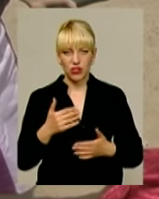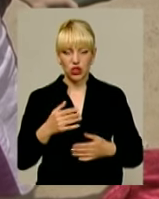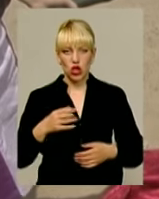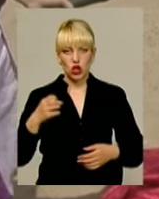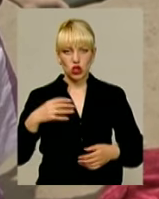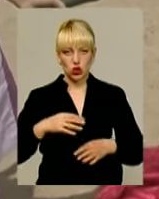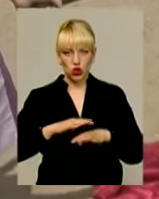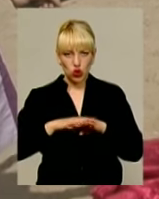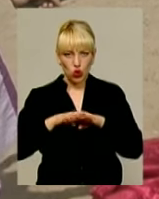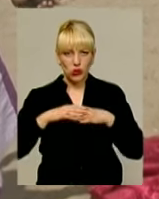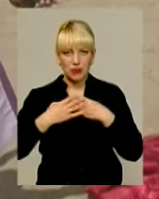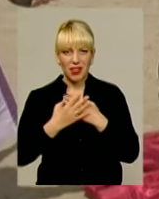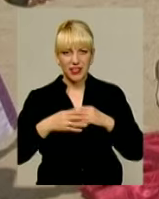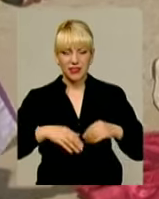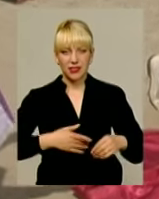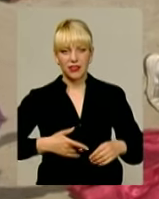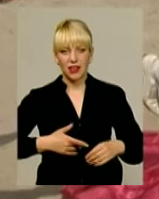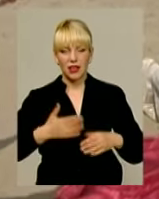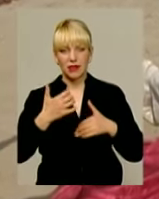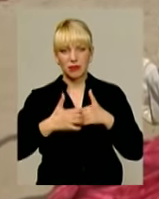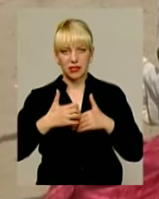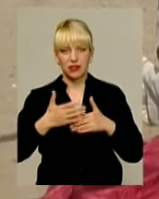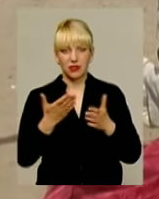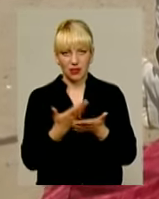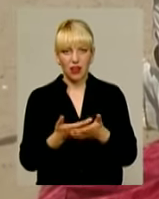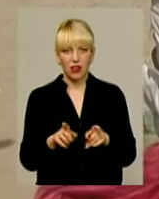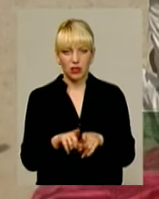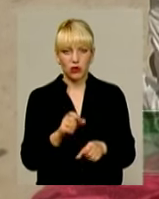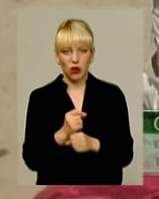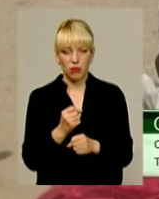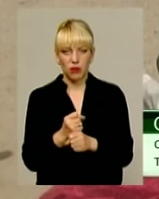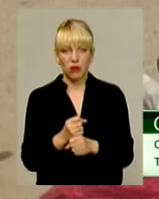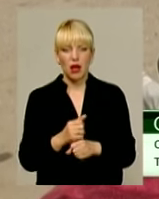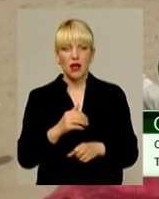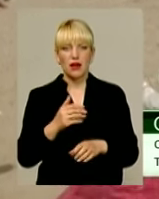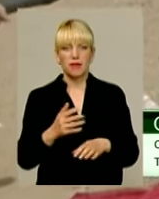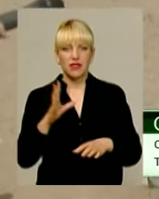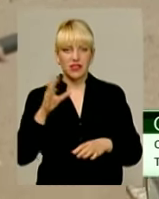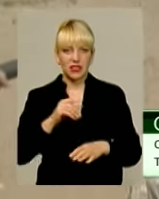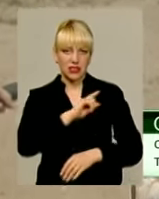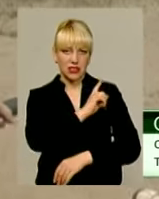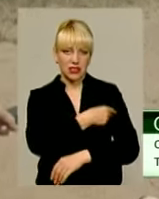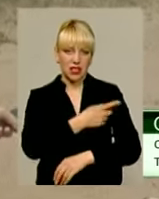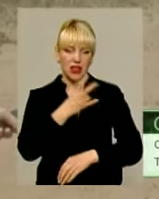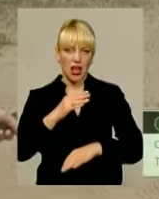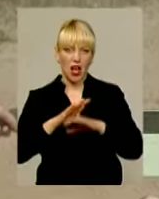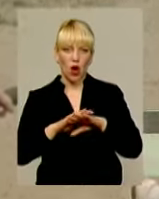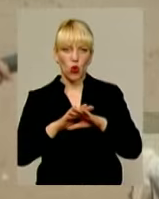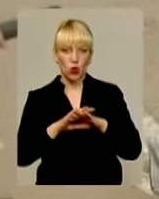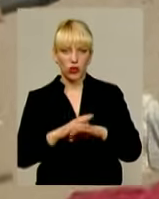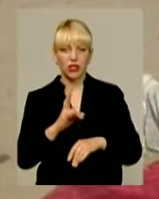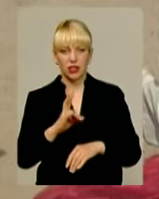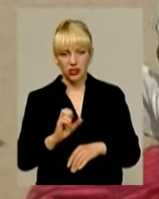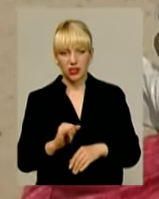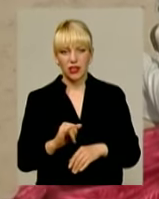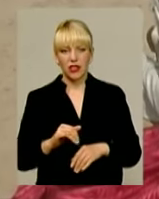сплетіння і посередині приблизно отак от робимо. Маса тіла переноситься на руки, тобто руки в ліхтях не згинаються. А всією